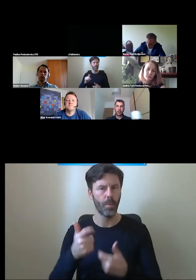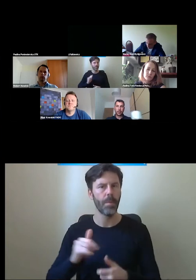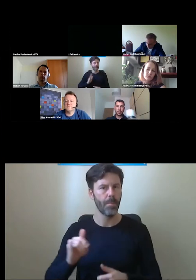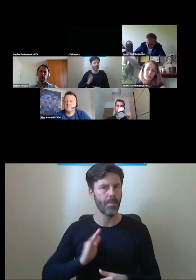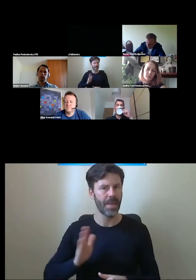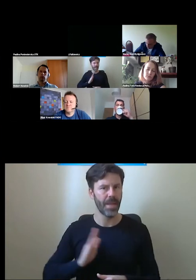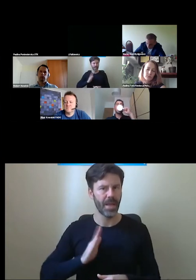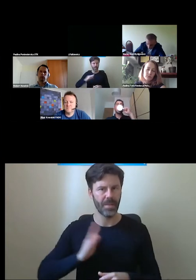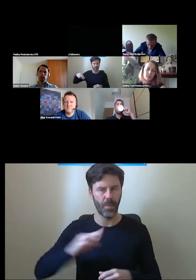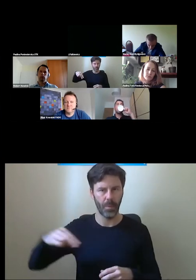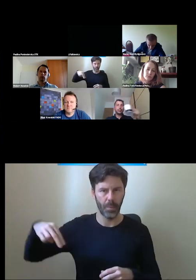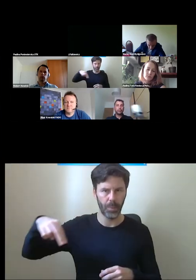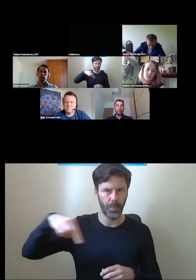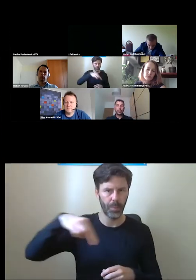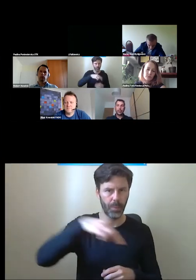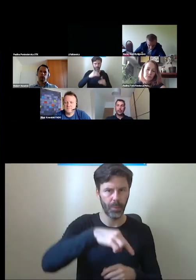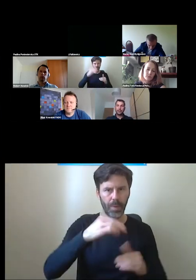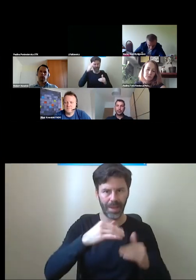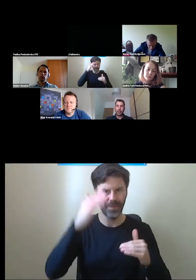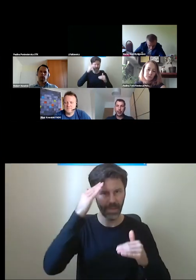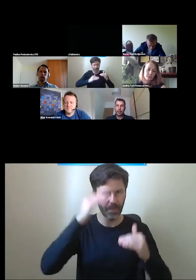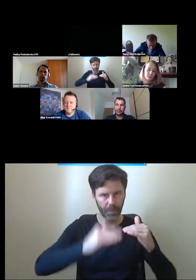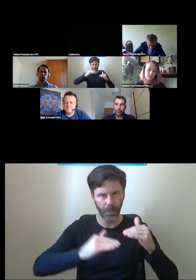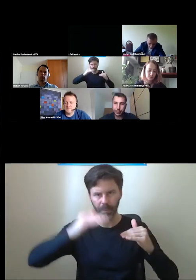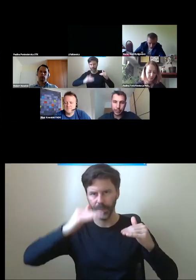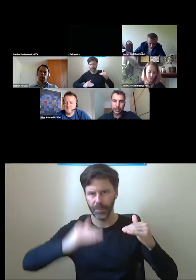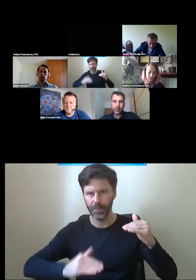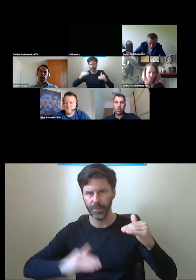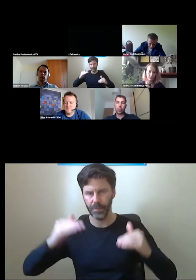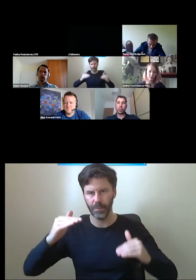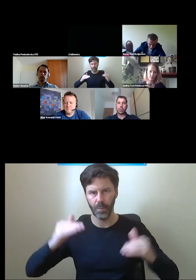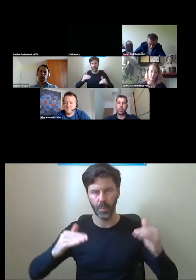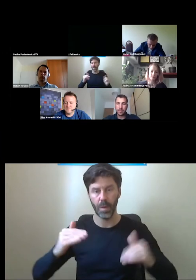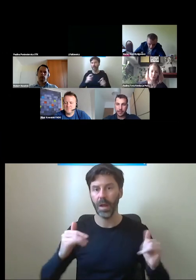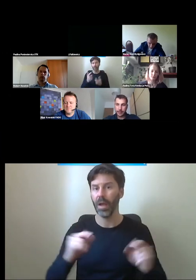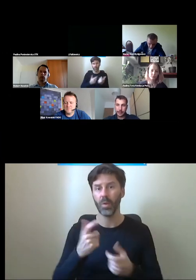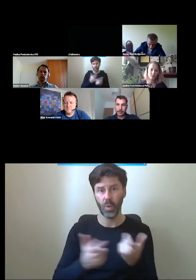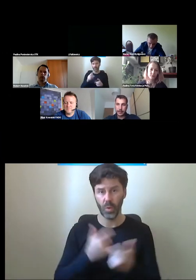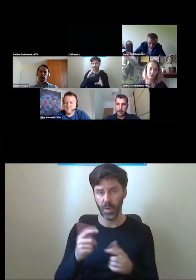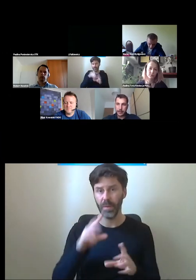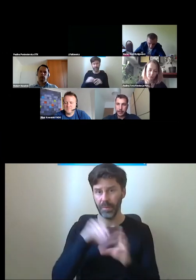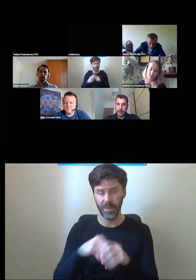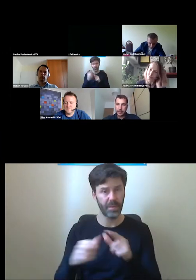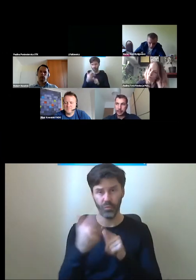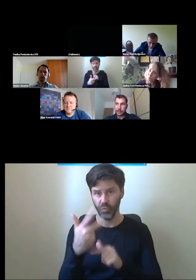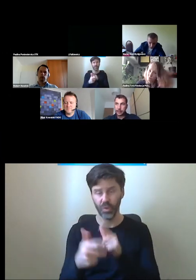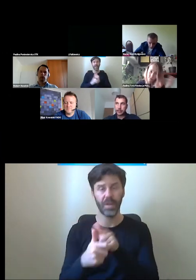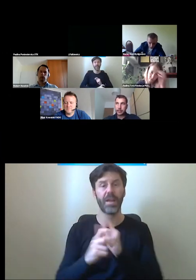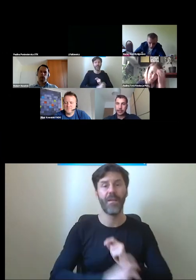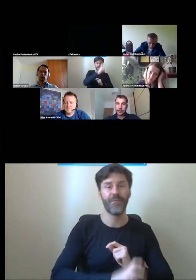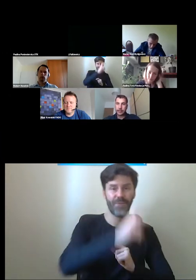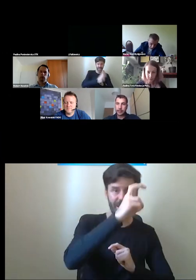różnic wysokości, nie zakładamy w ogóle innego rozwiązania jak wszystkie trzy elementy, winda, schody i pochylnia.